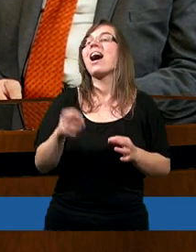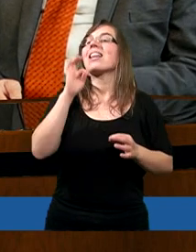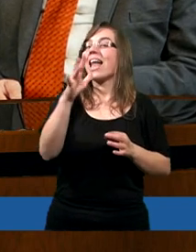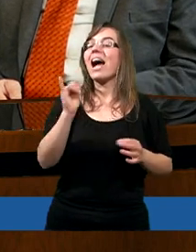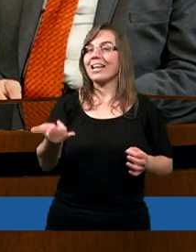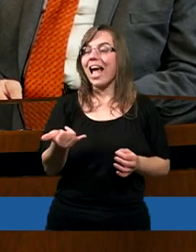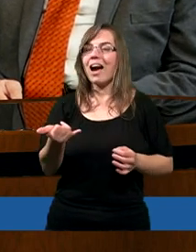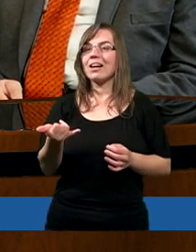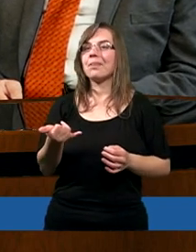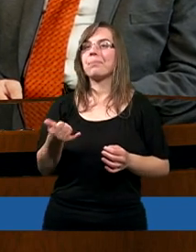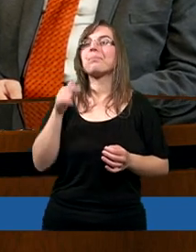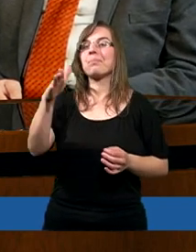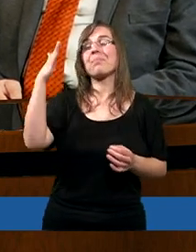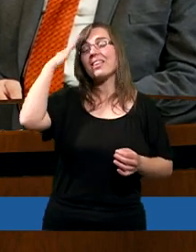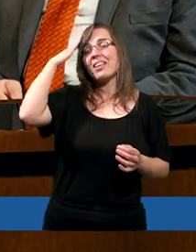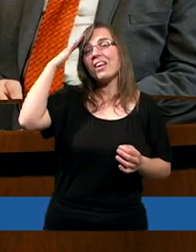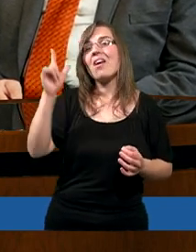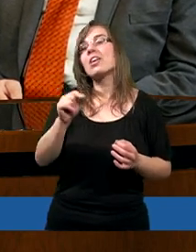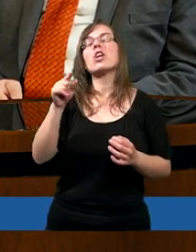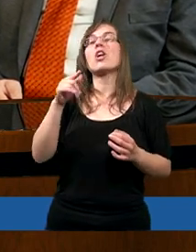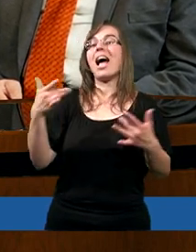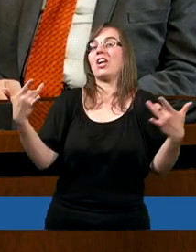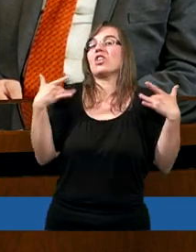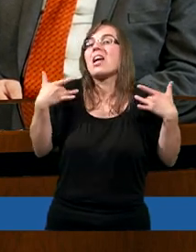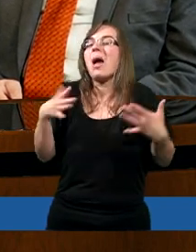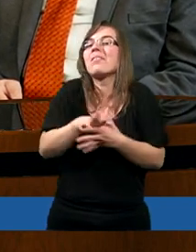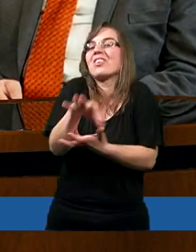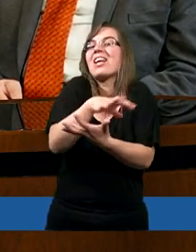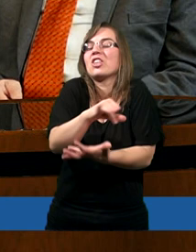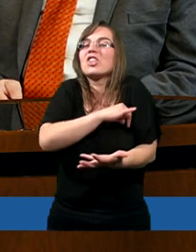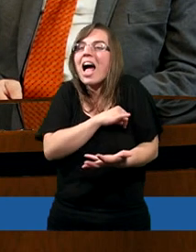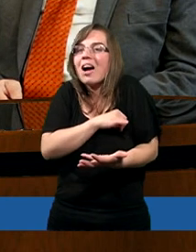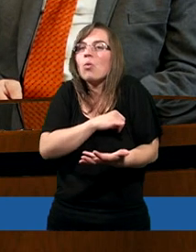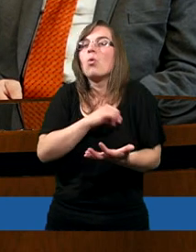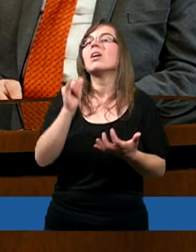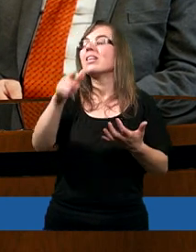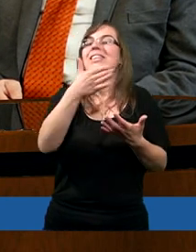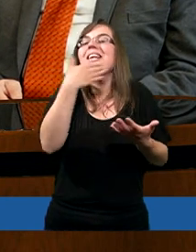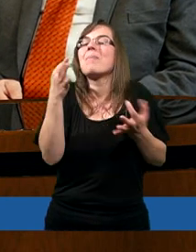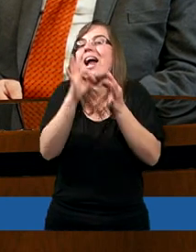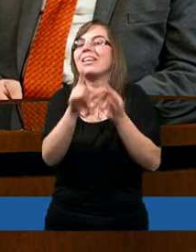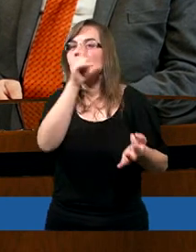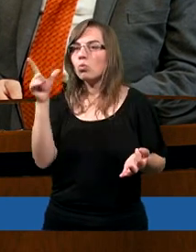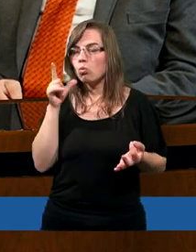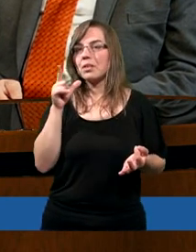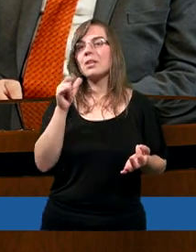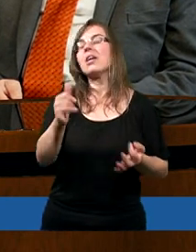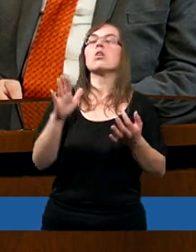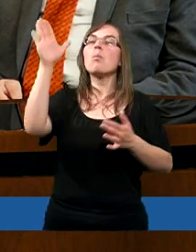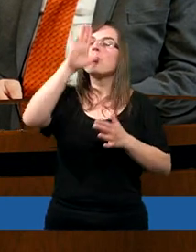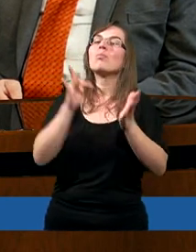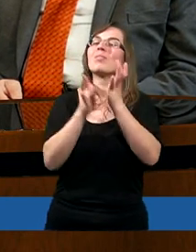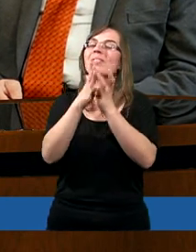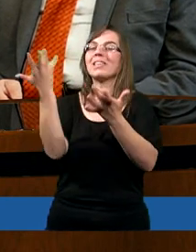I tak jak do wielu mężów bożych Chrystus poddawał swoją